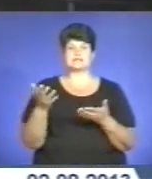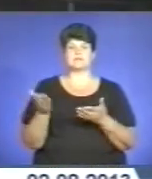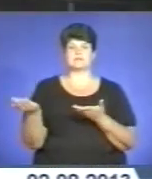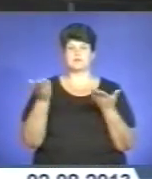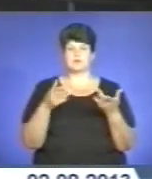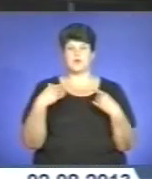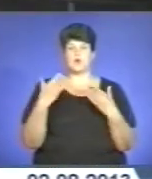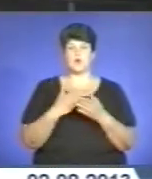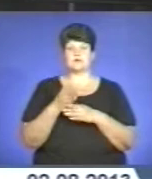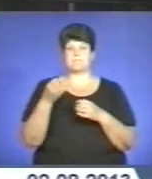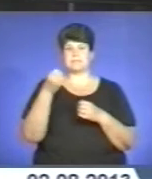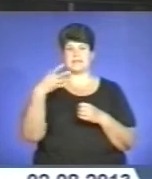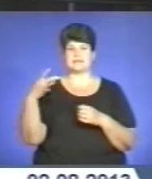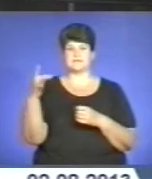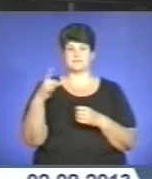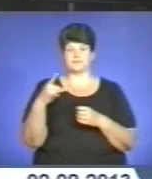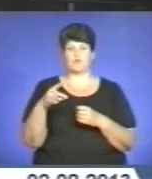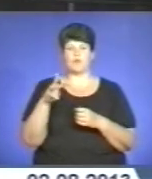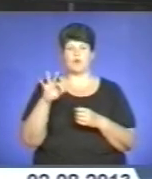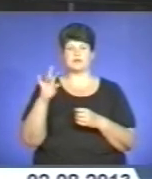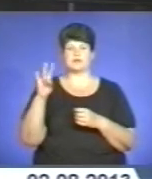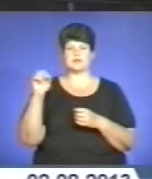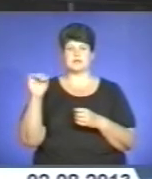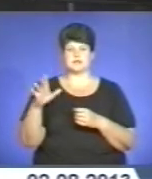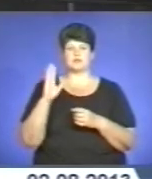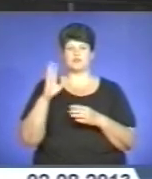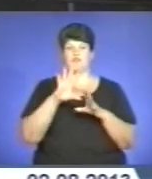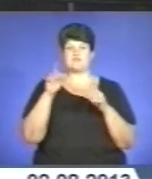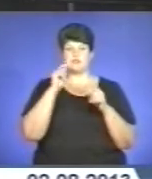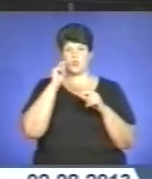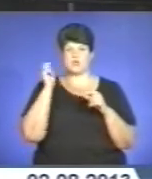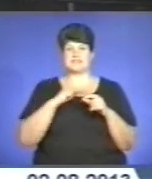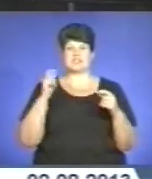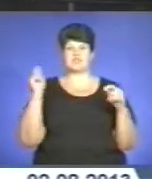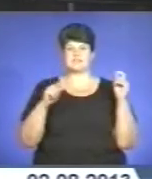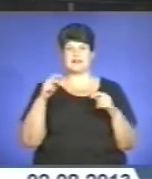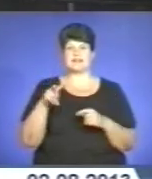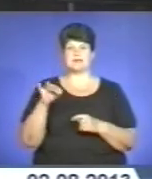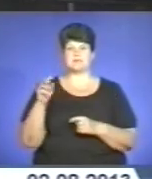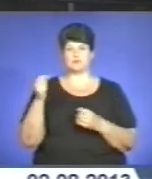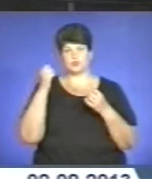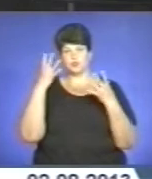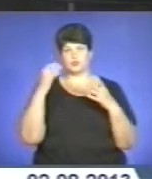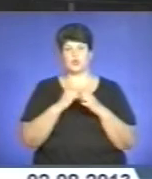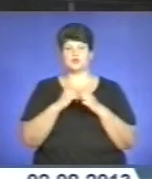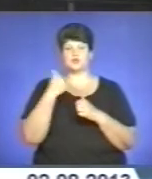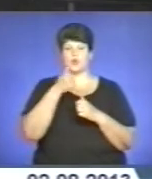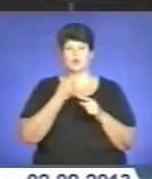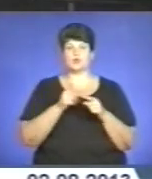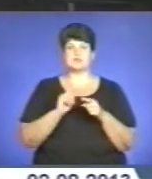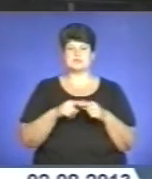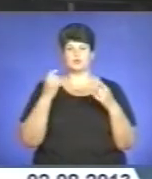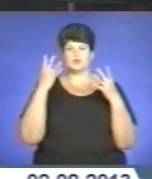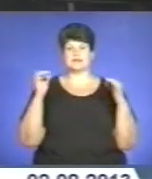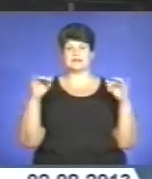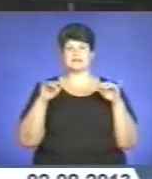-те. Цими вихідними у Монастирисках відбудеться всеукраїнський фестиваль лемківської культури. Щороку це мистецько-культурне дійство